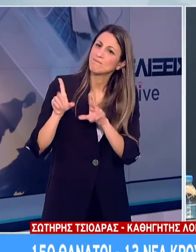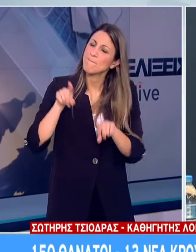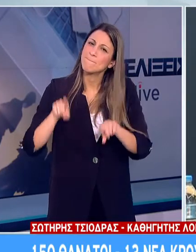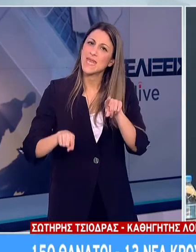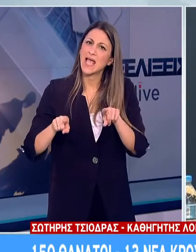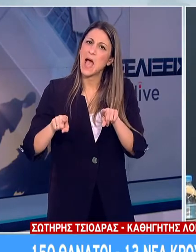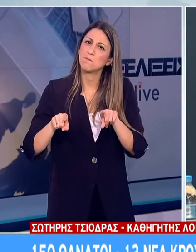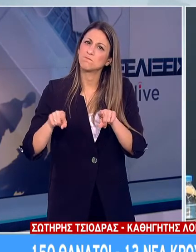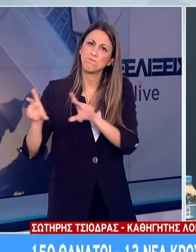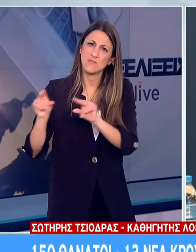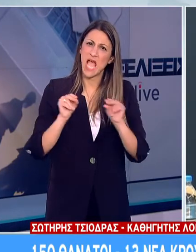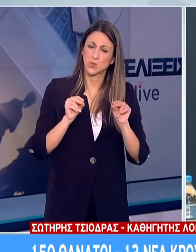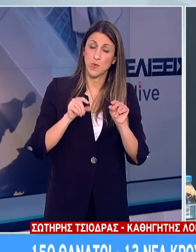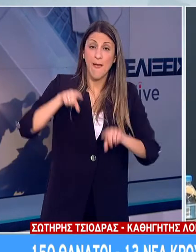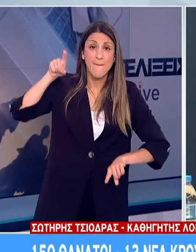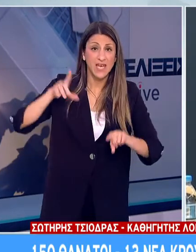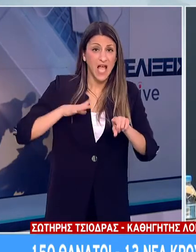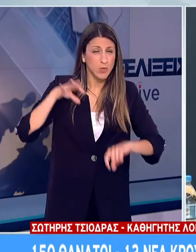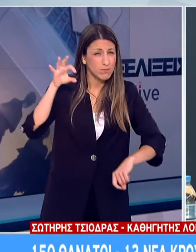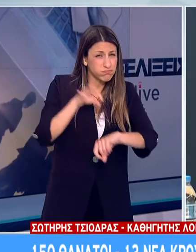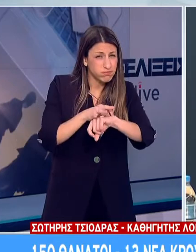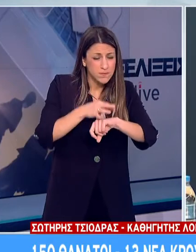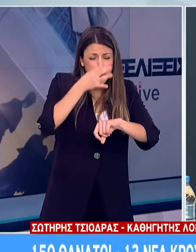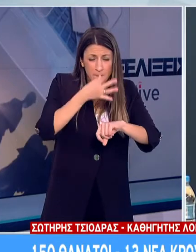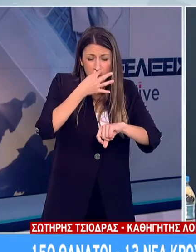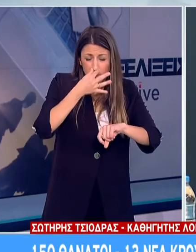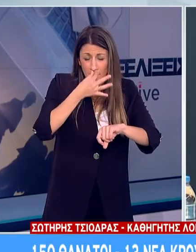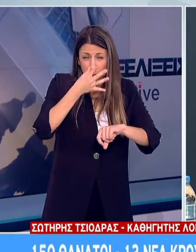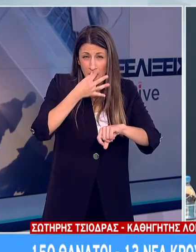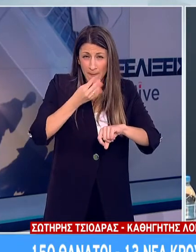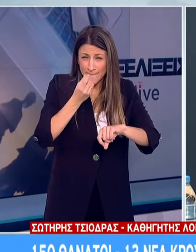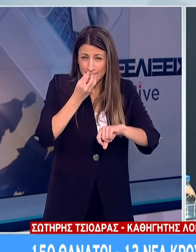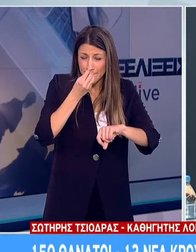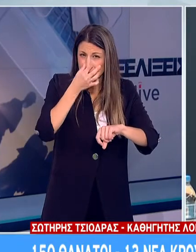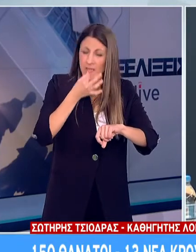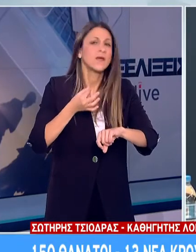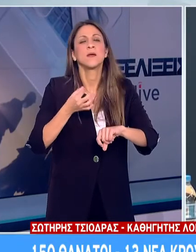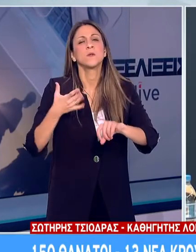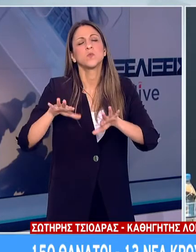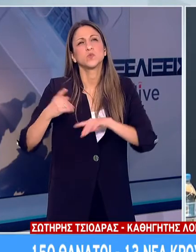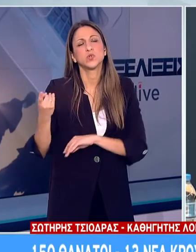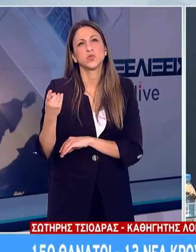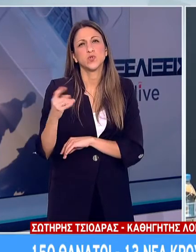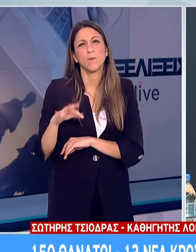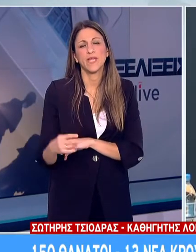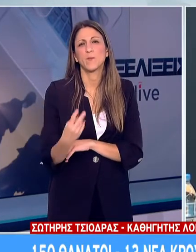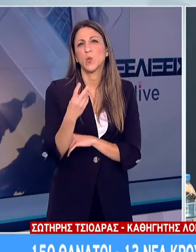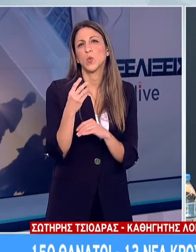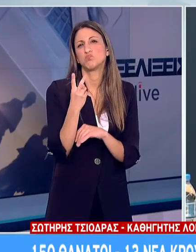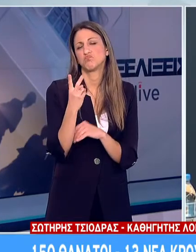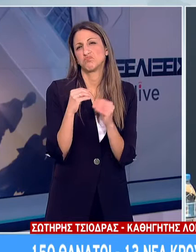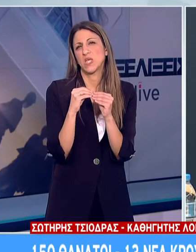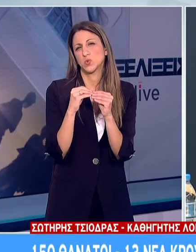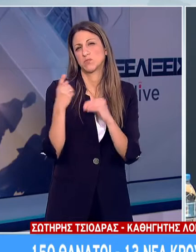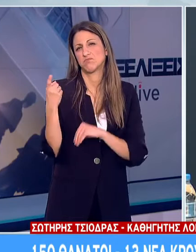Και φυσικά κάποια από αυτούς τους ασθενείς είναι αρκετό το ποσοστό. Πολογίζεται περίπου νομίζω γύρω στο 20%